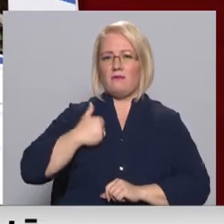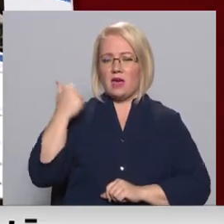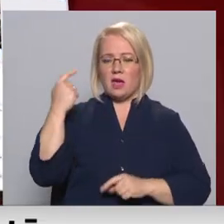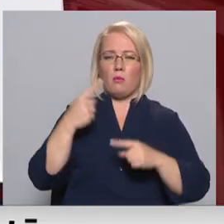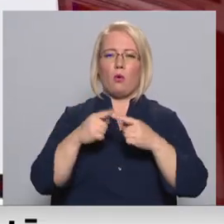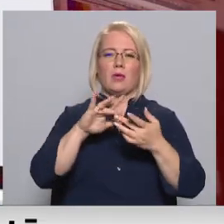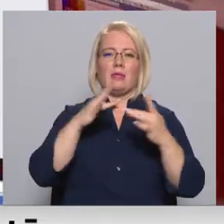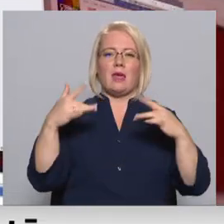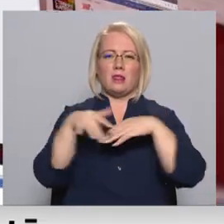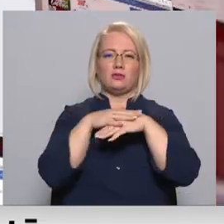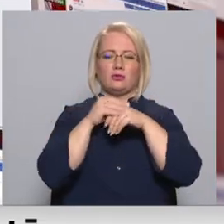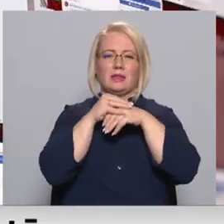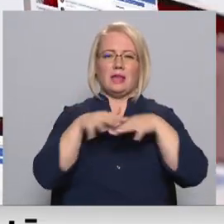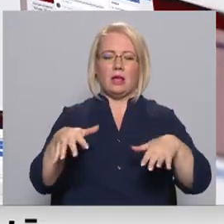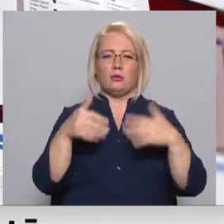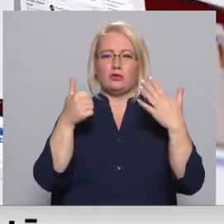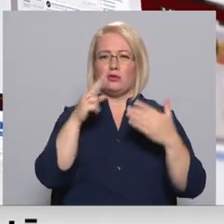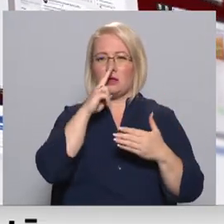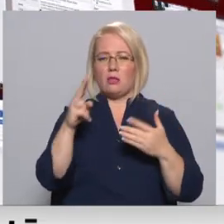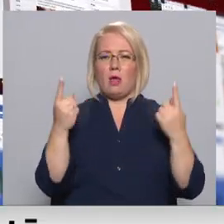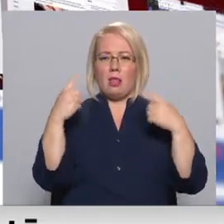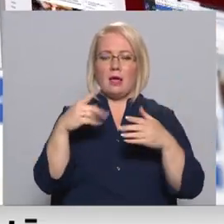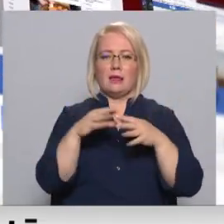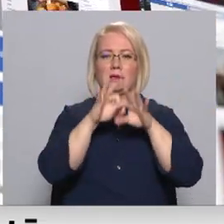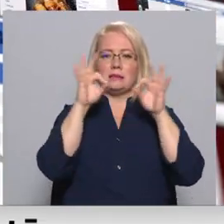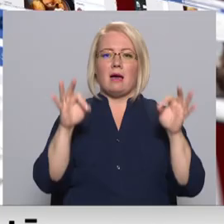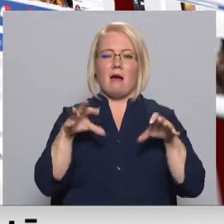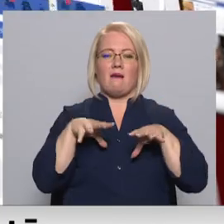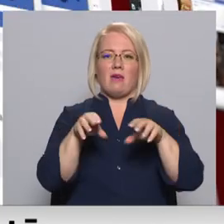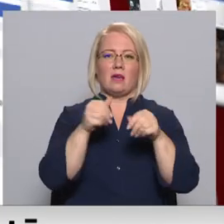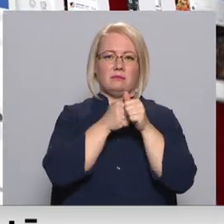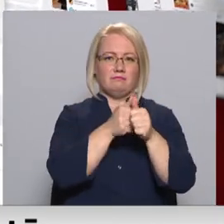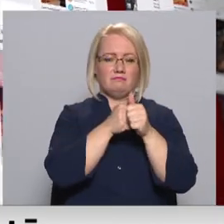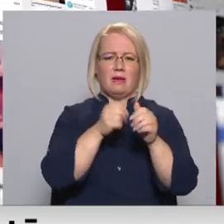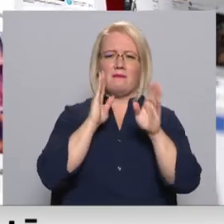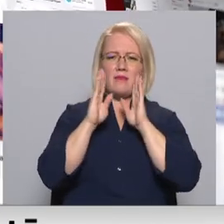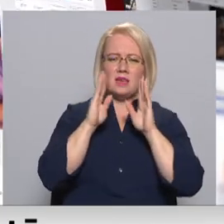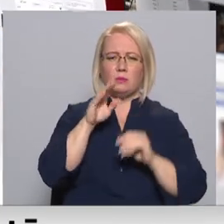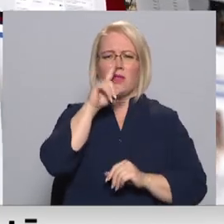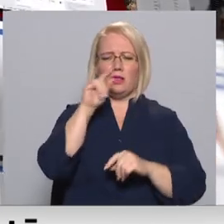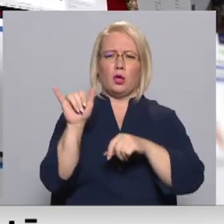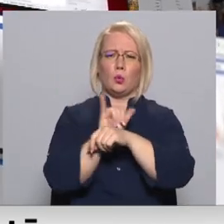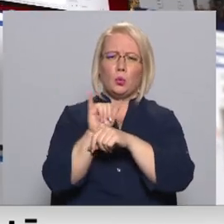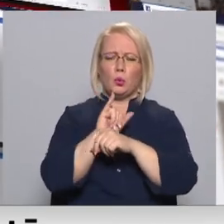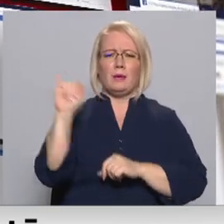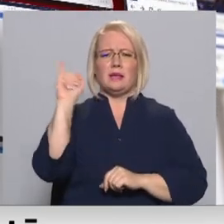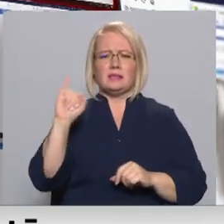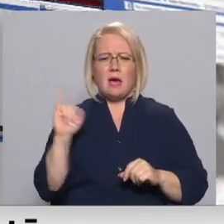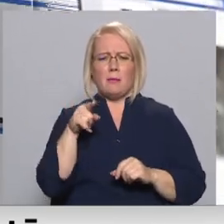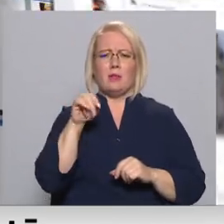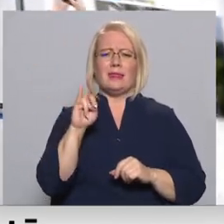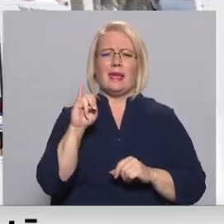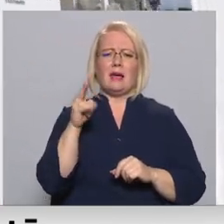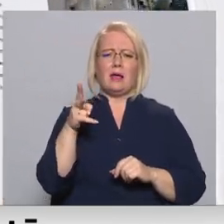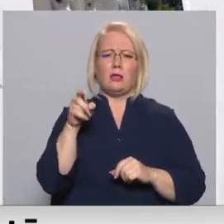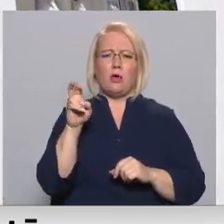tīkli sešu nedēļu laikā, šī gada sākumā, kad tika veikts naidrunas monitorings. Facebook, Twitter un YouTube, kā arī Instagram, TikTok un daži Latvijā